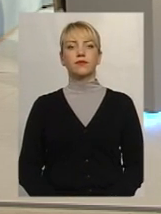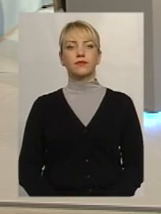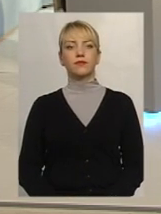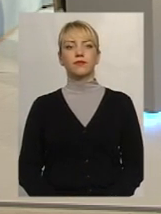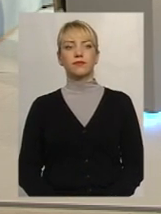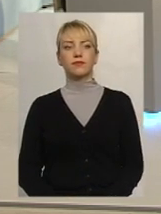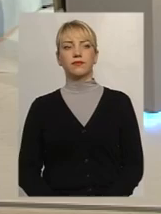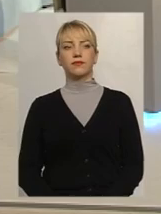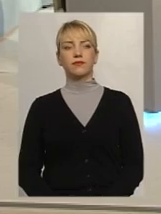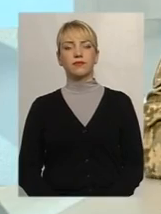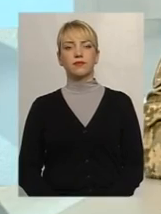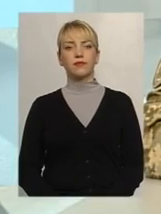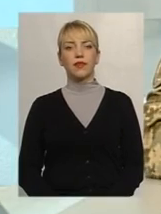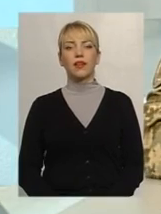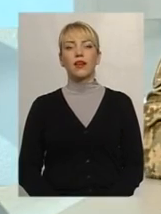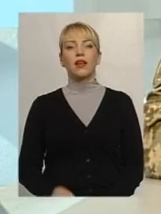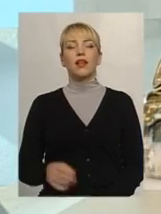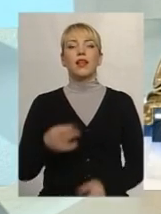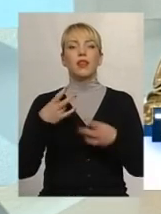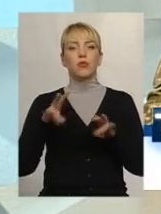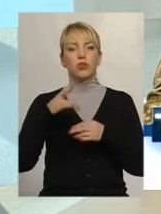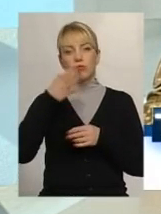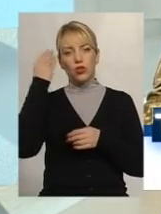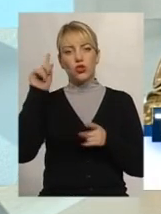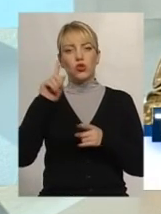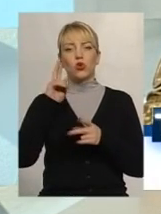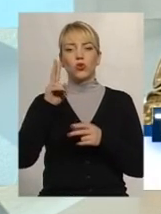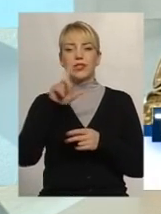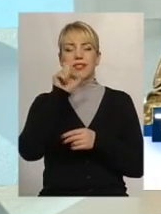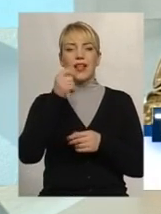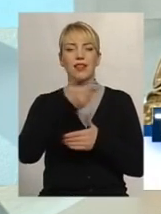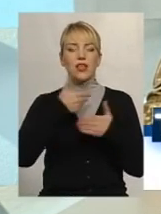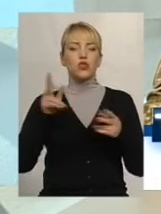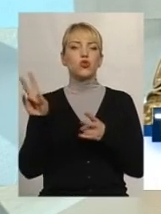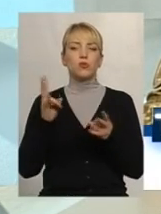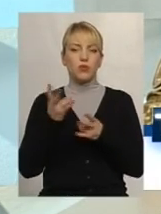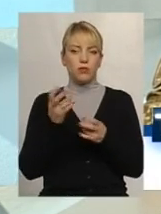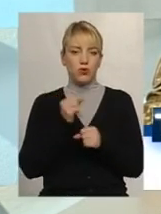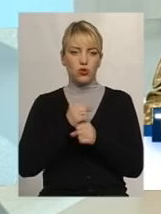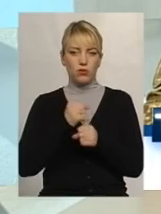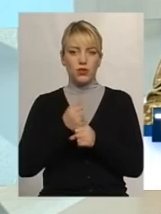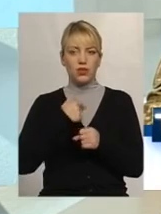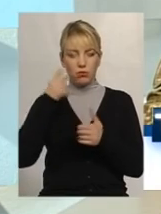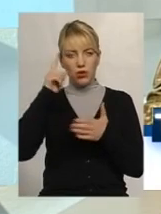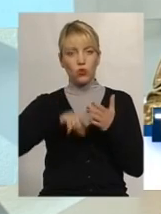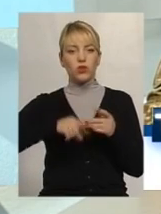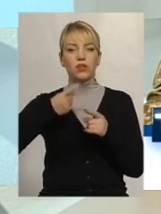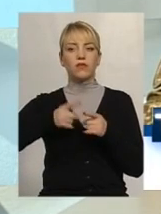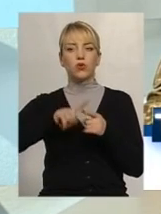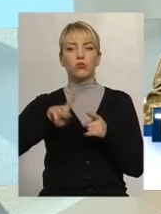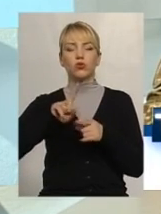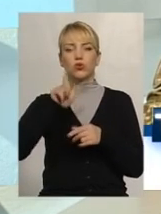перш за все, не треба відкидати думку про те, що хтось за нас щось має зробити. І я переконаний в тому, що